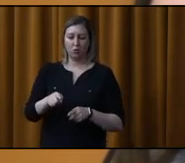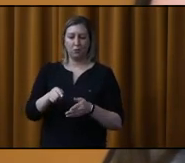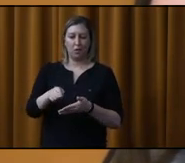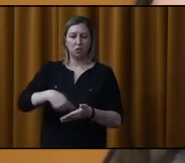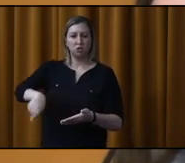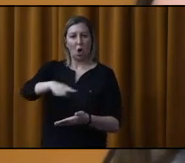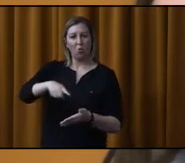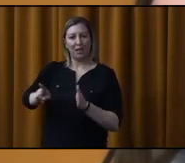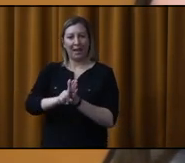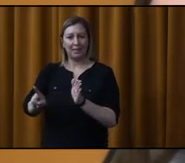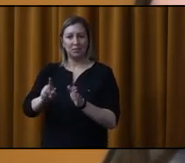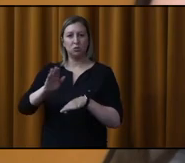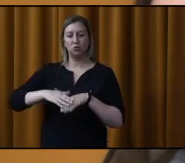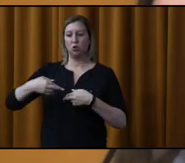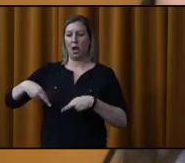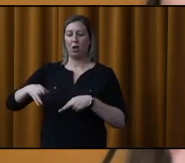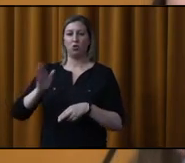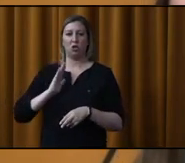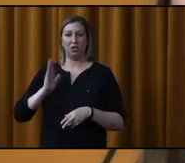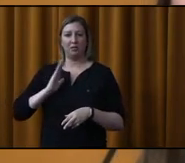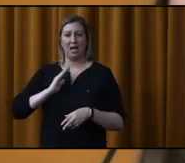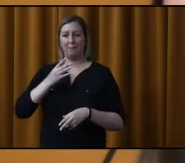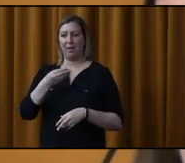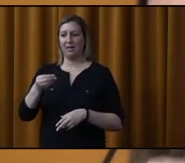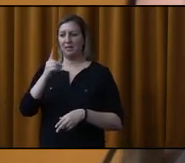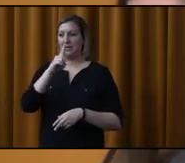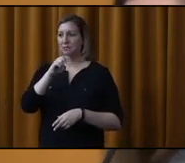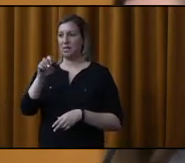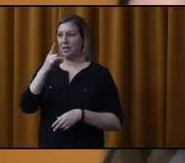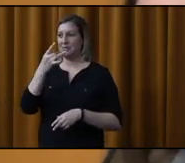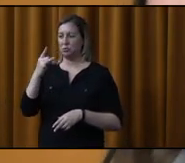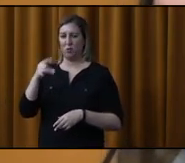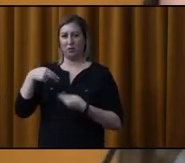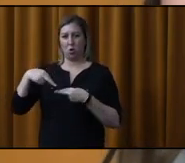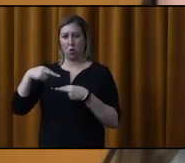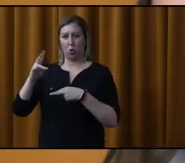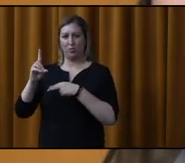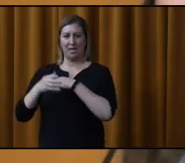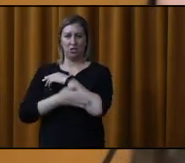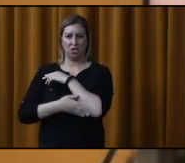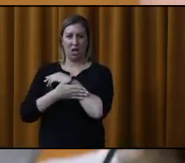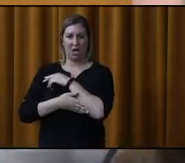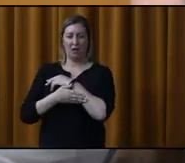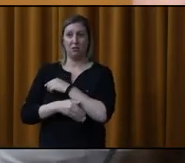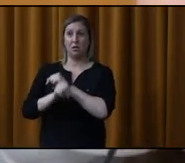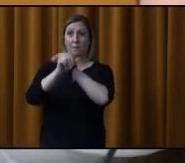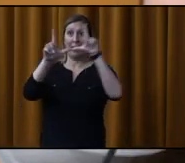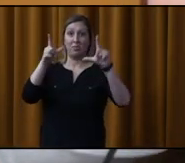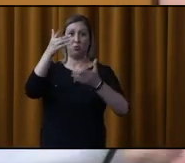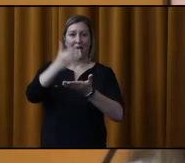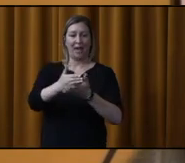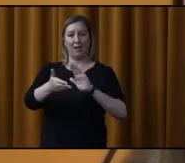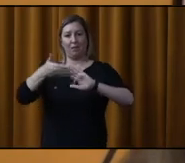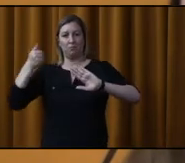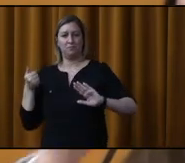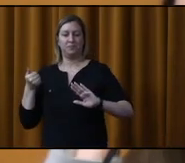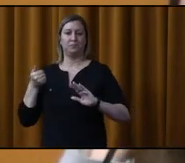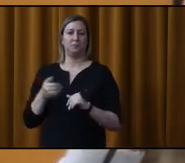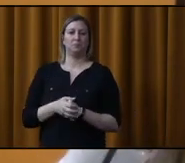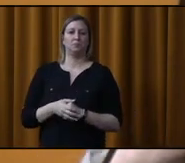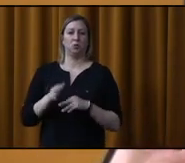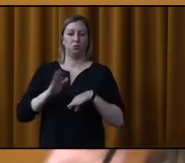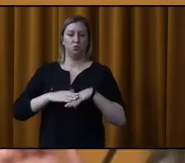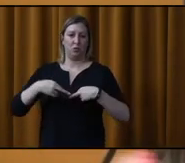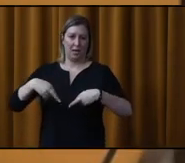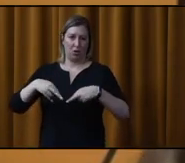de la rue, entre la rue Notre-Dame et le 118 rue Deschamps, et de retirer les panneaux d'arrêt obligatoires implantés sur la